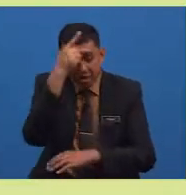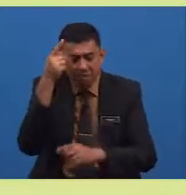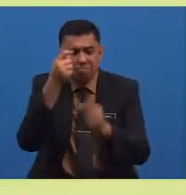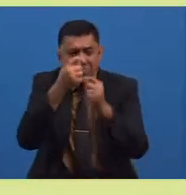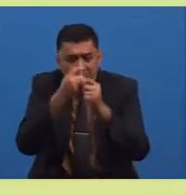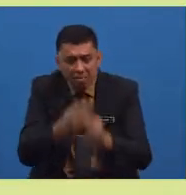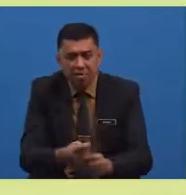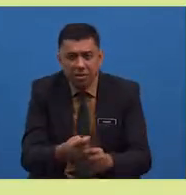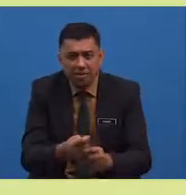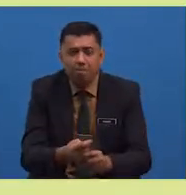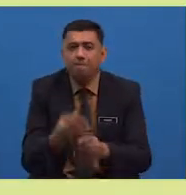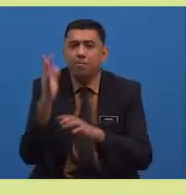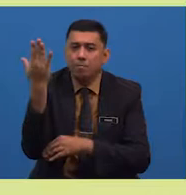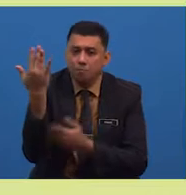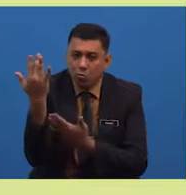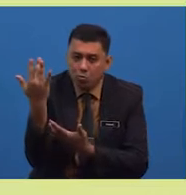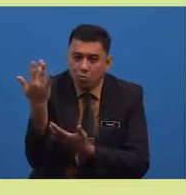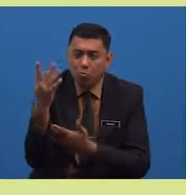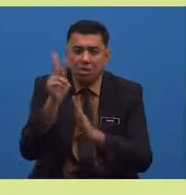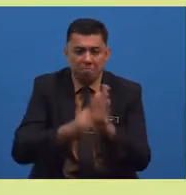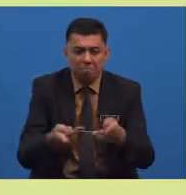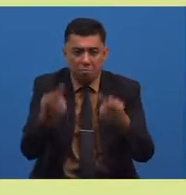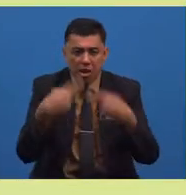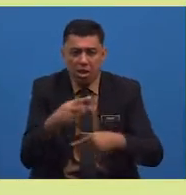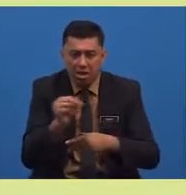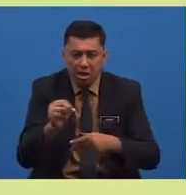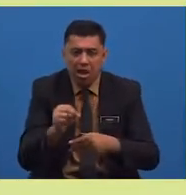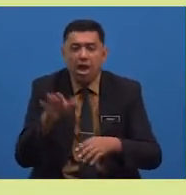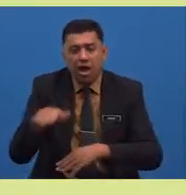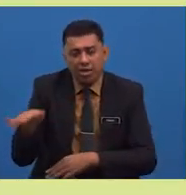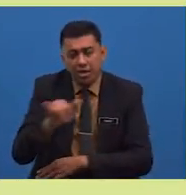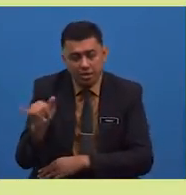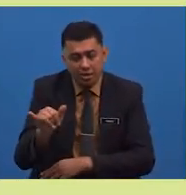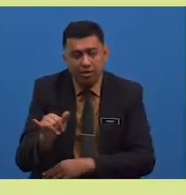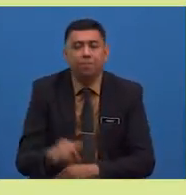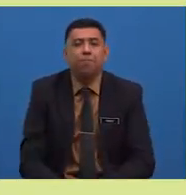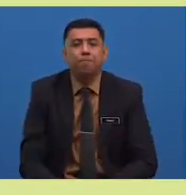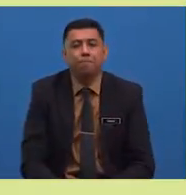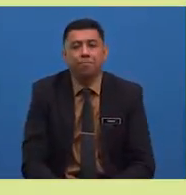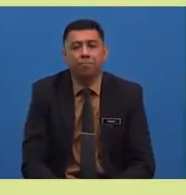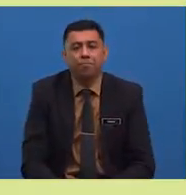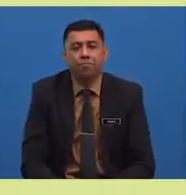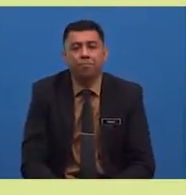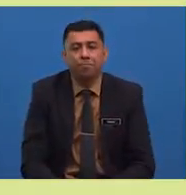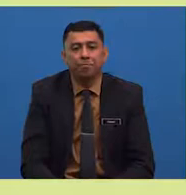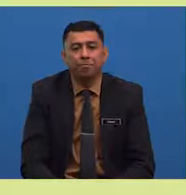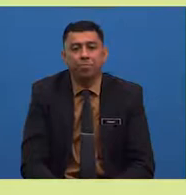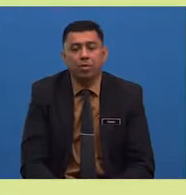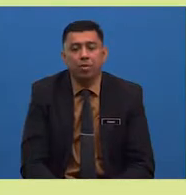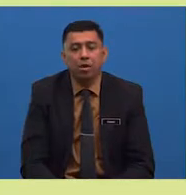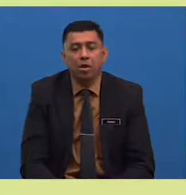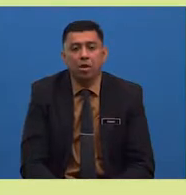yang berada di kayangan. Selain itu, empunya padi